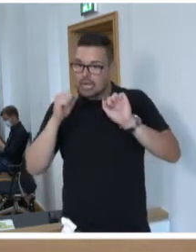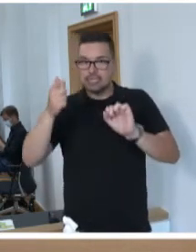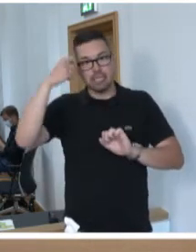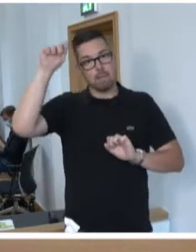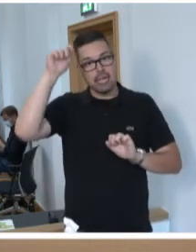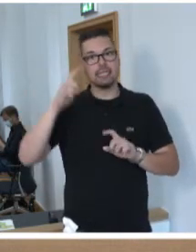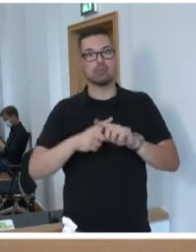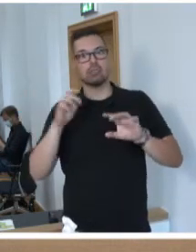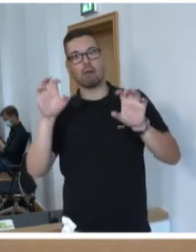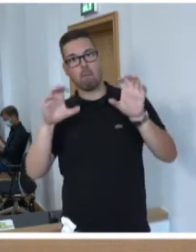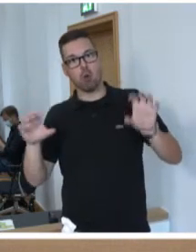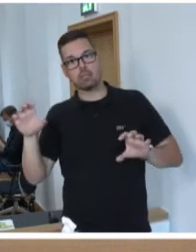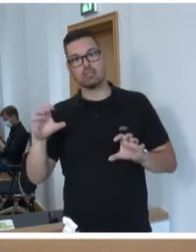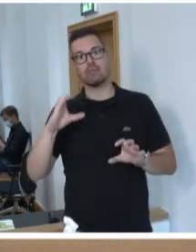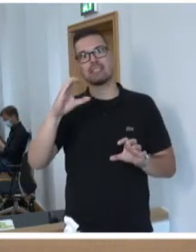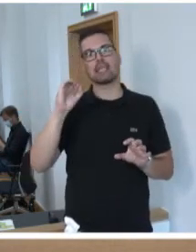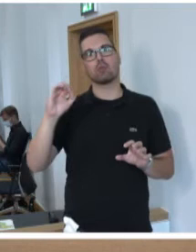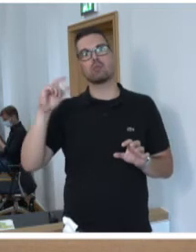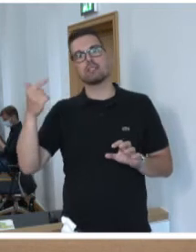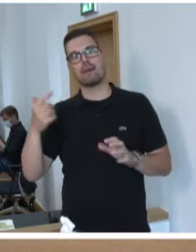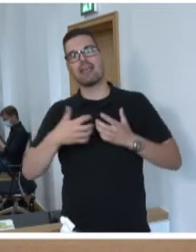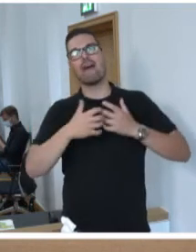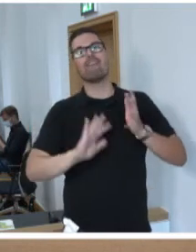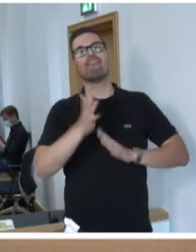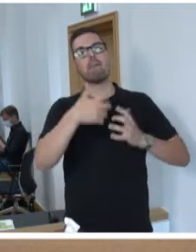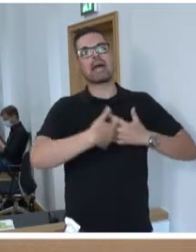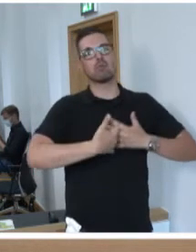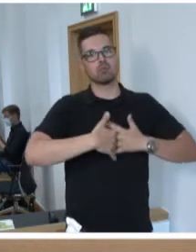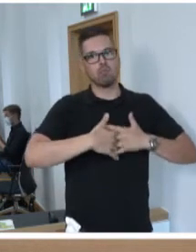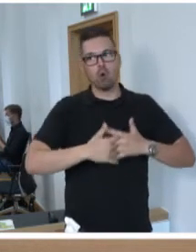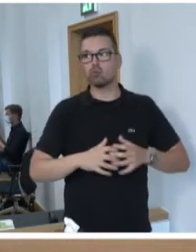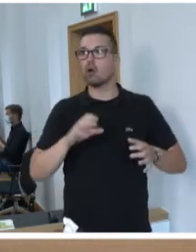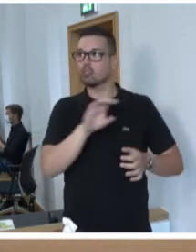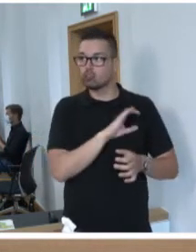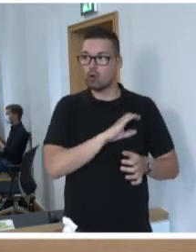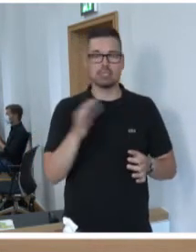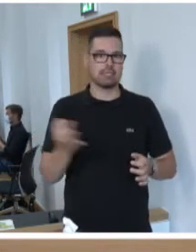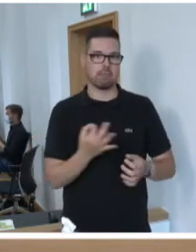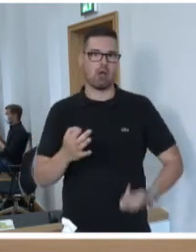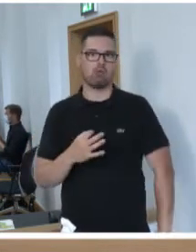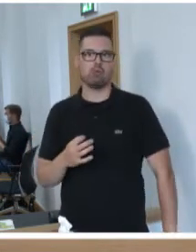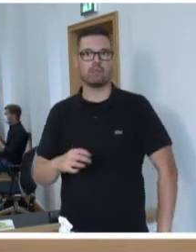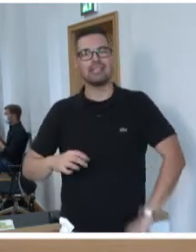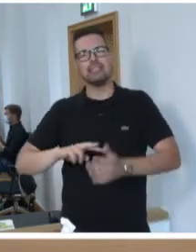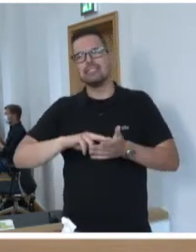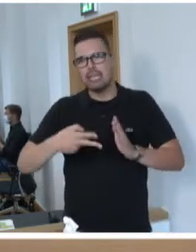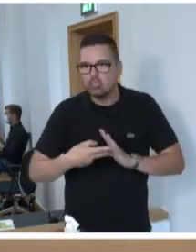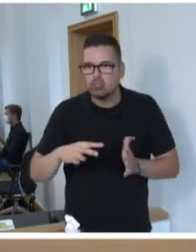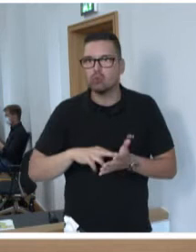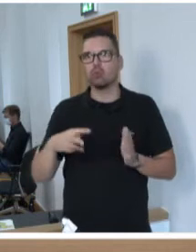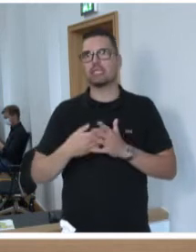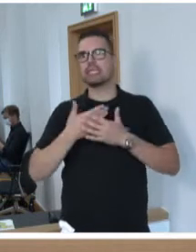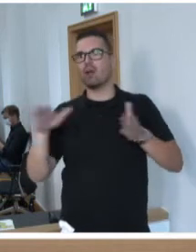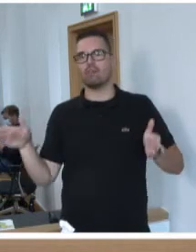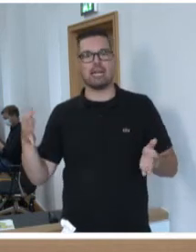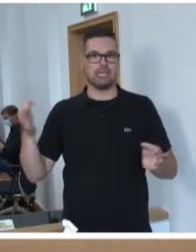und in Brüssel dafür ein, dass der CO2-freie Verbrennungsmotor eine Chance behält. Was wir brauchen, ist Technologieoffenheit,